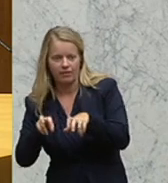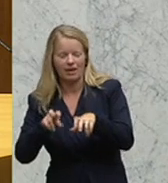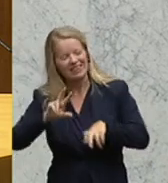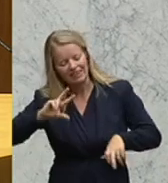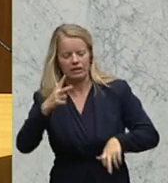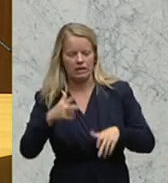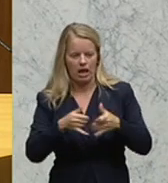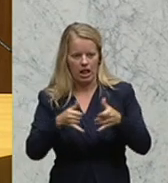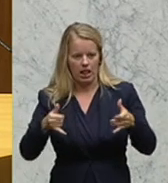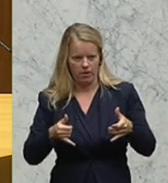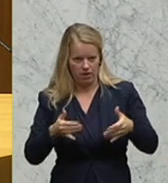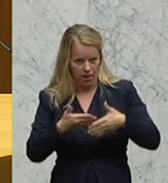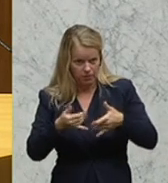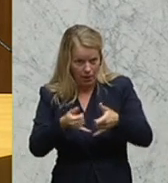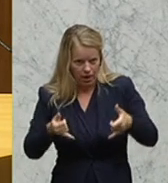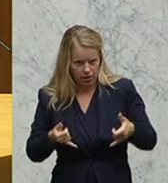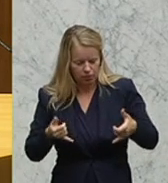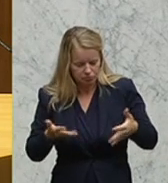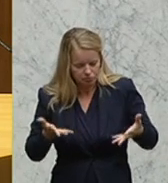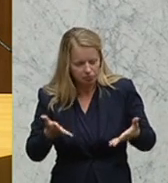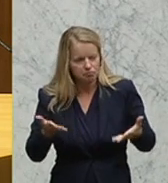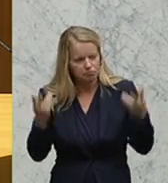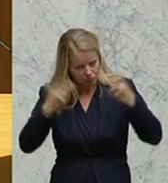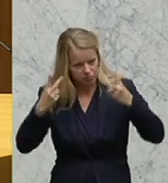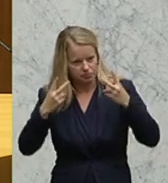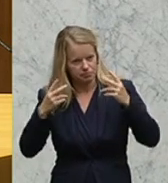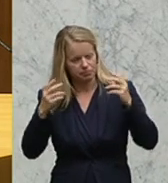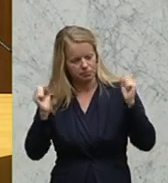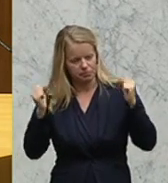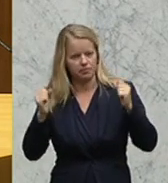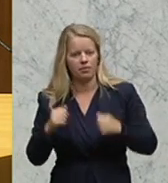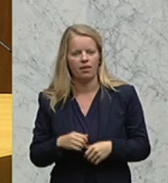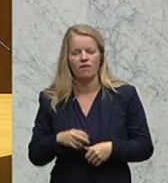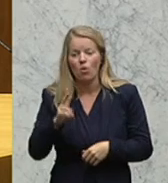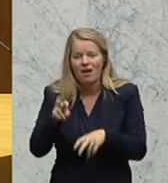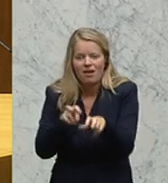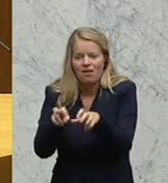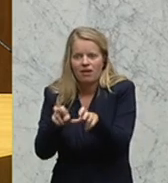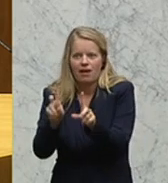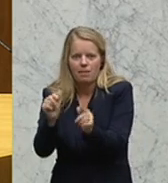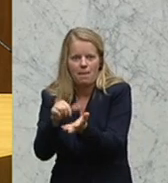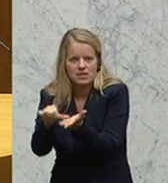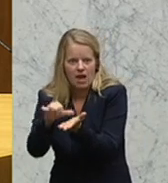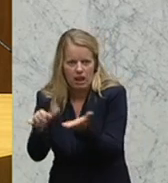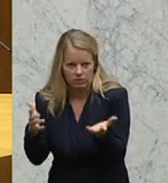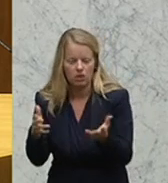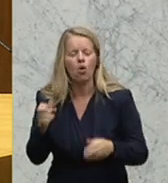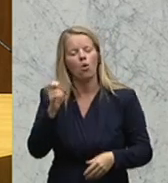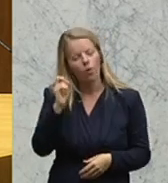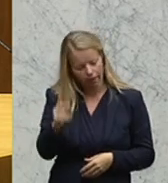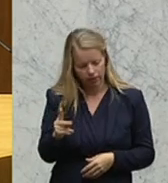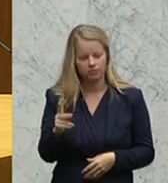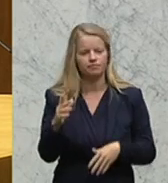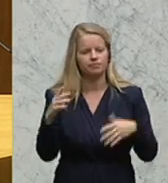tatsächlich notwendig, um eine Zahlungsunfähigkeit Griechenlands abzuwenden. Es wurde in diesen Tagen immerhin auch bereits ein